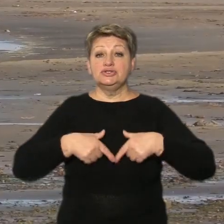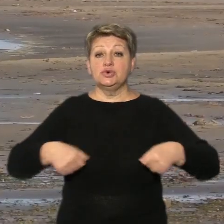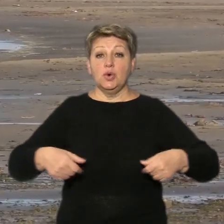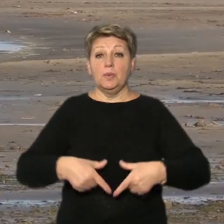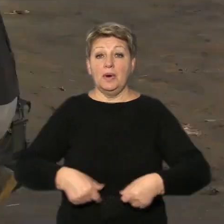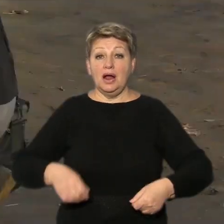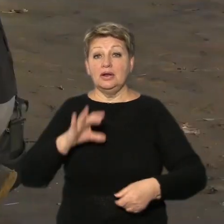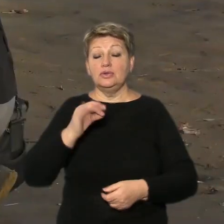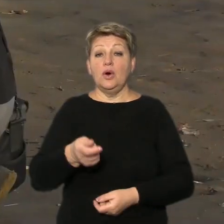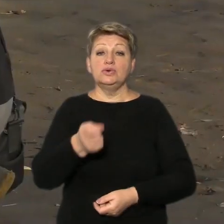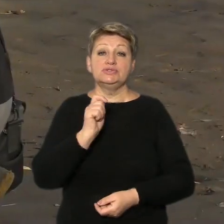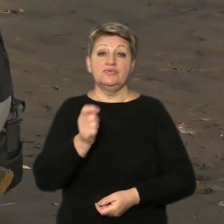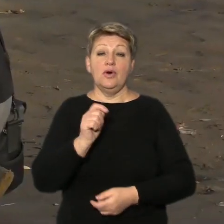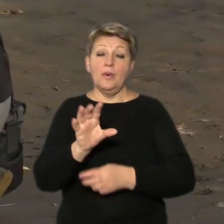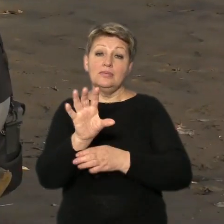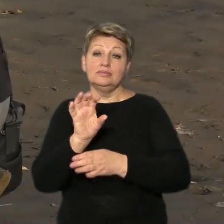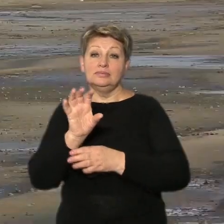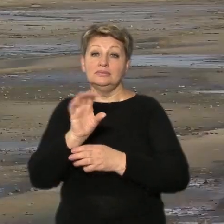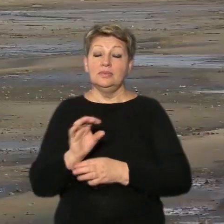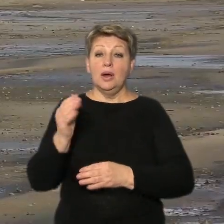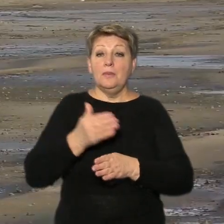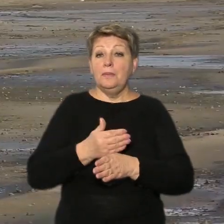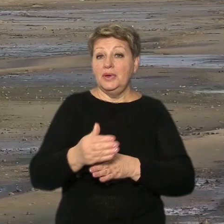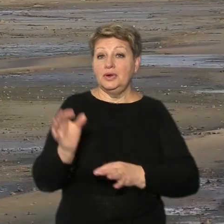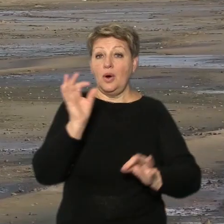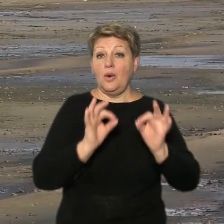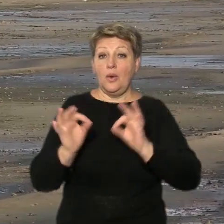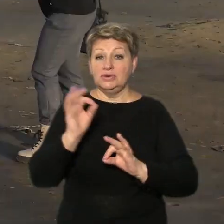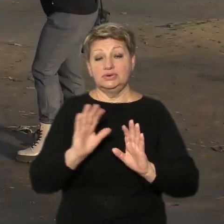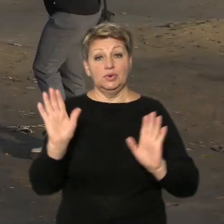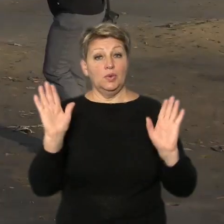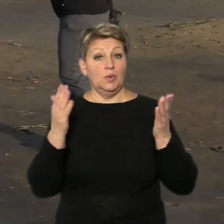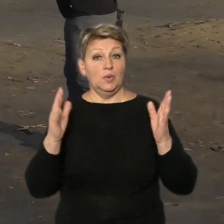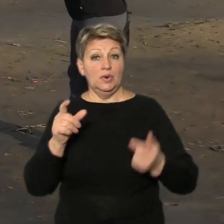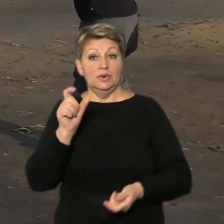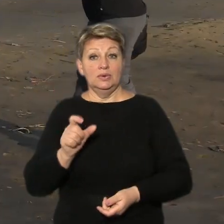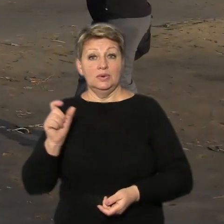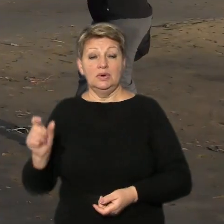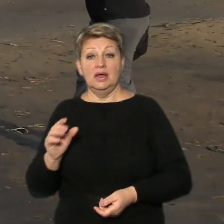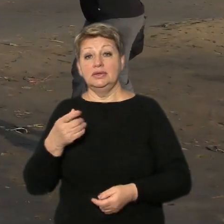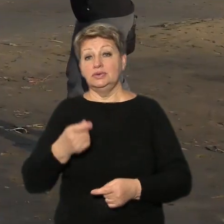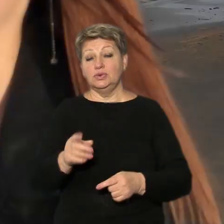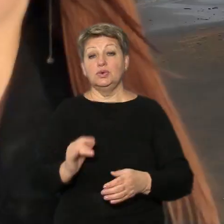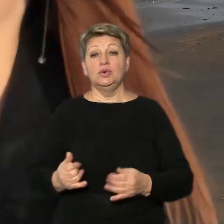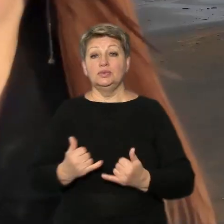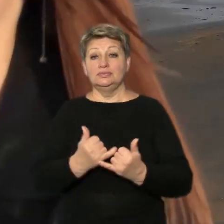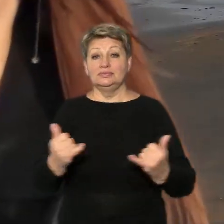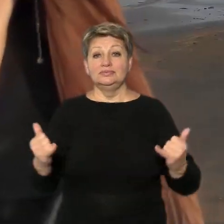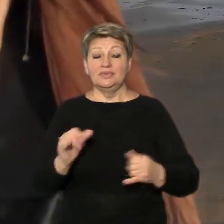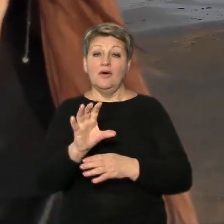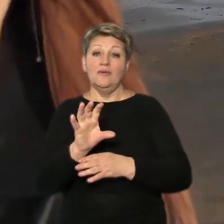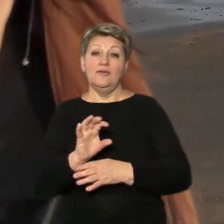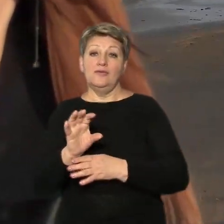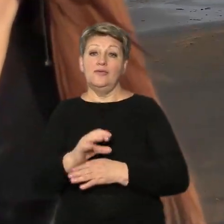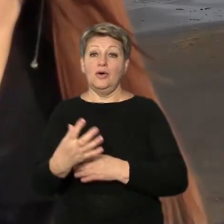фотоапаратами. Попри пізню осінь вздовж берега Дніпра прогулюються люди. Варвара Сірик влаштувала тут фотосесію. Біля води